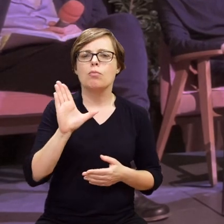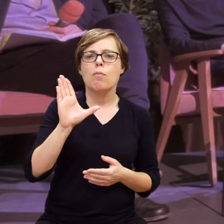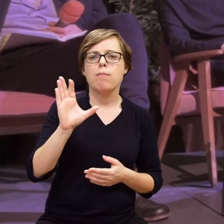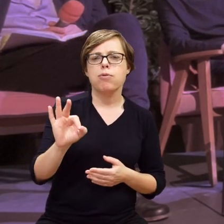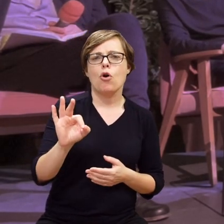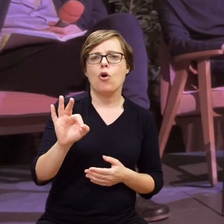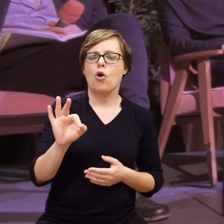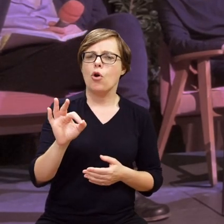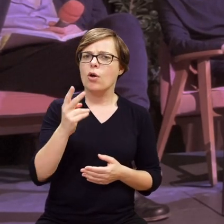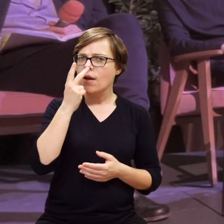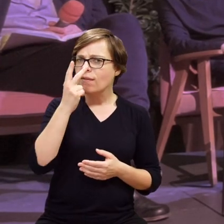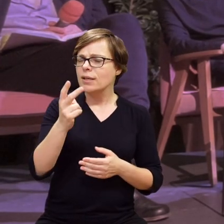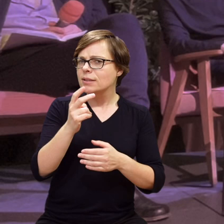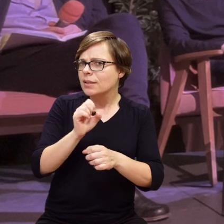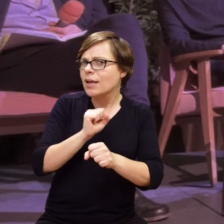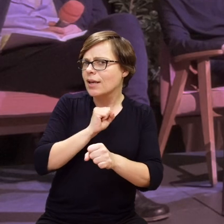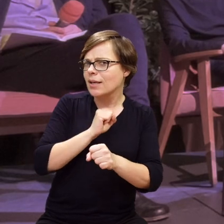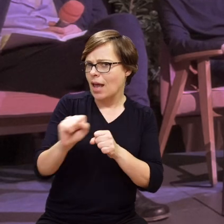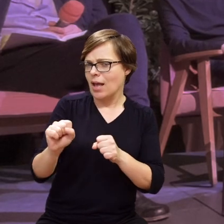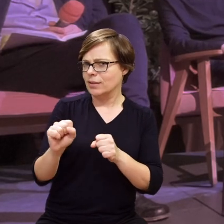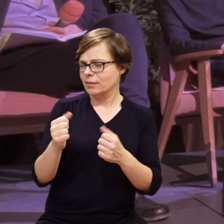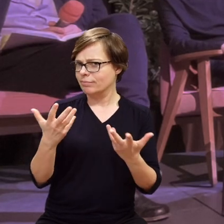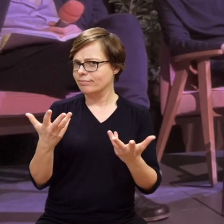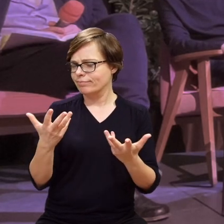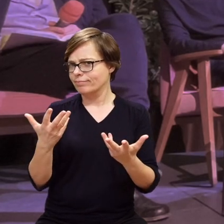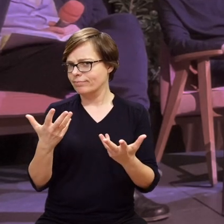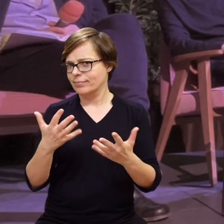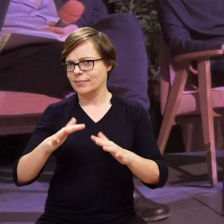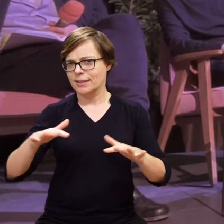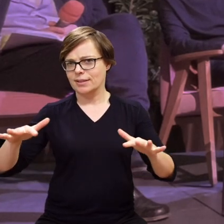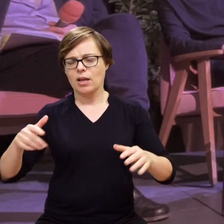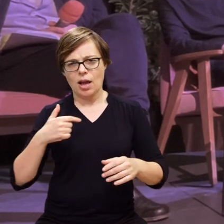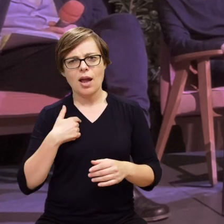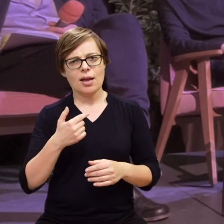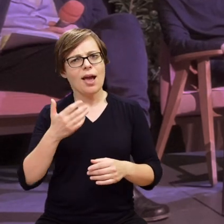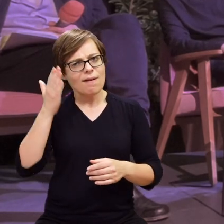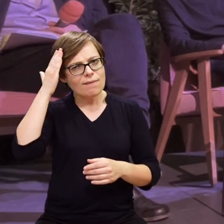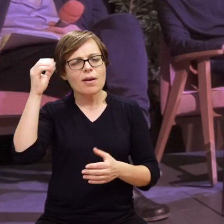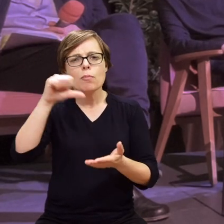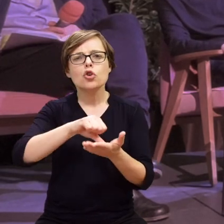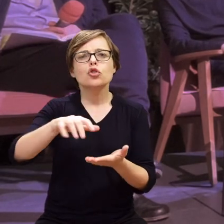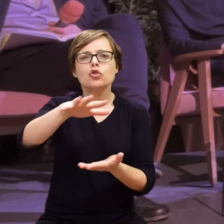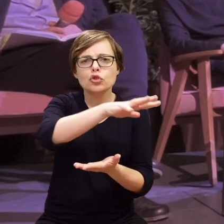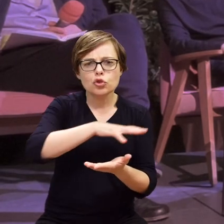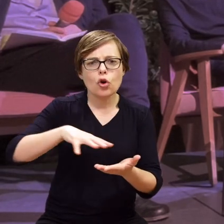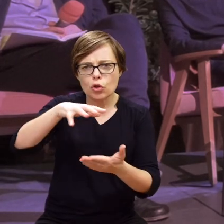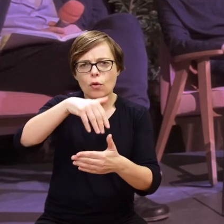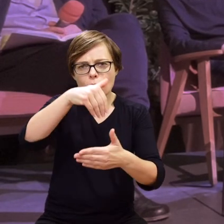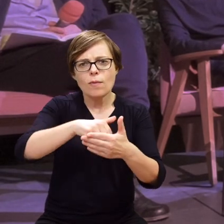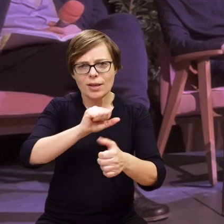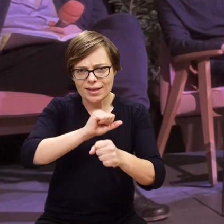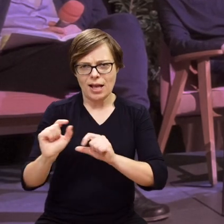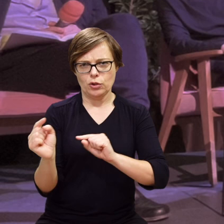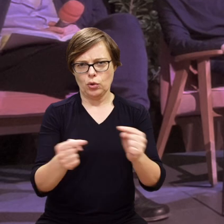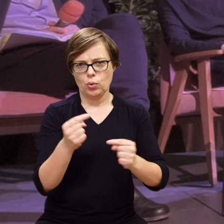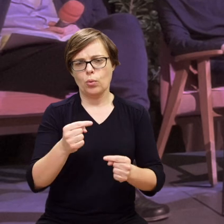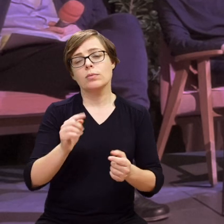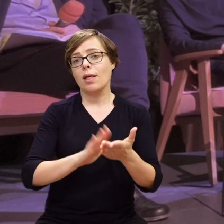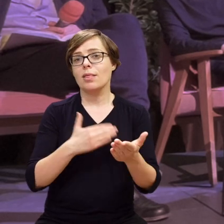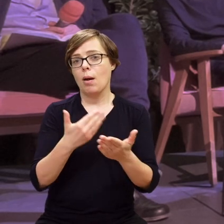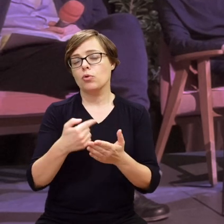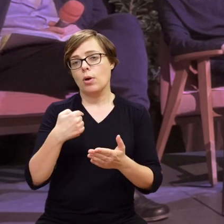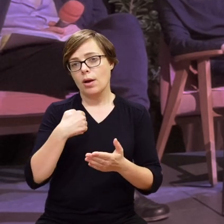takie dość duże napięcie, że część środowiska, ja znam te dyskusje wewnątrz środowiska. Na przykład obserwowałam